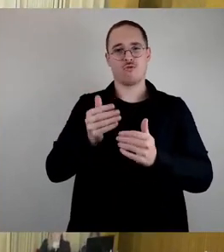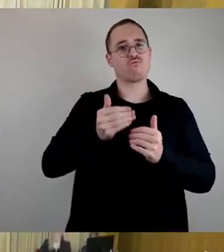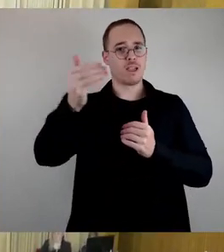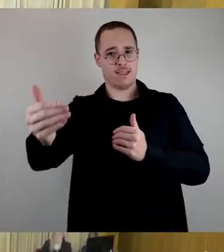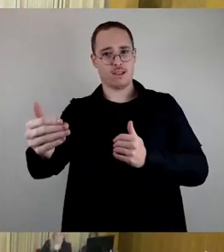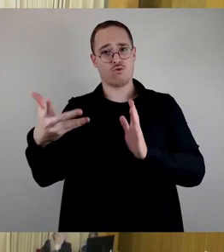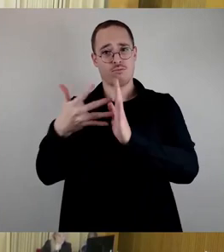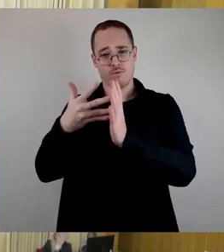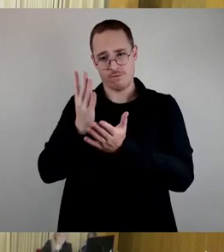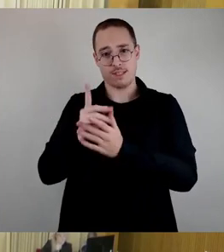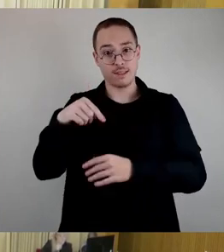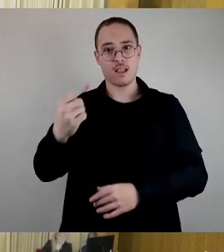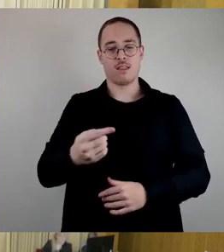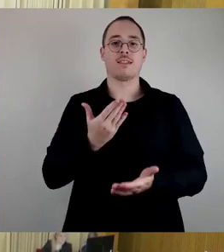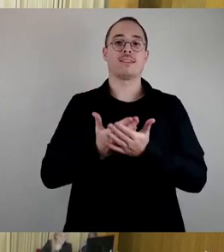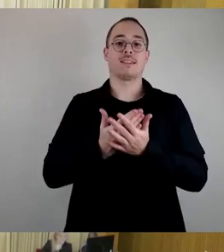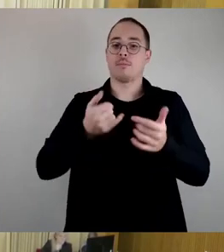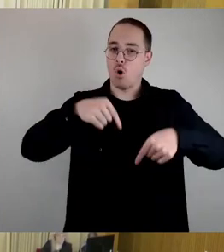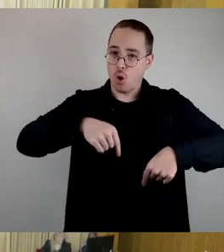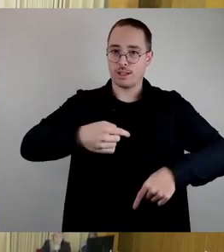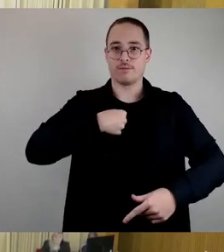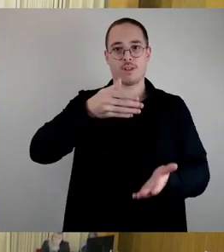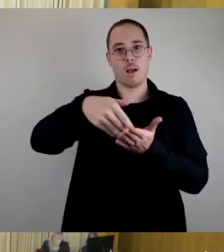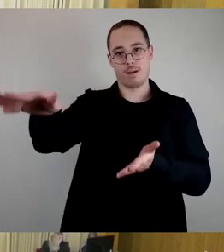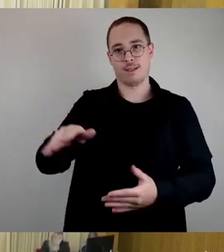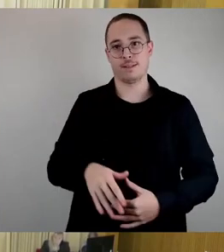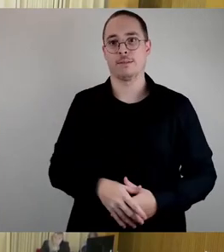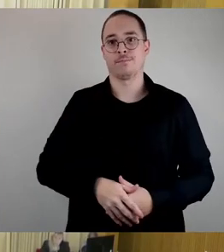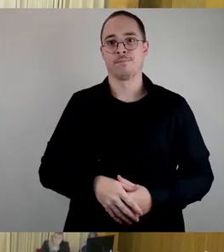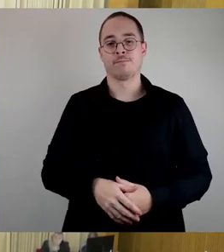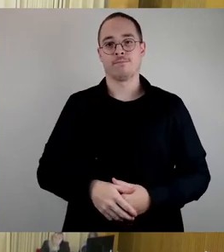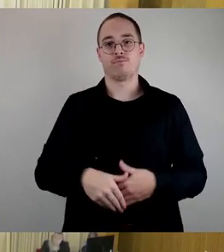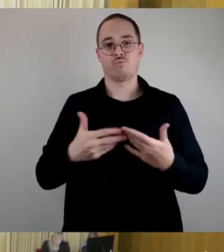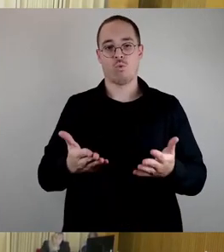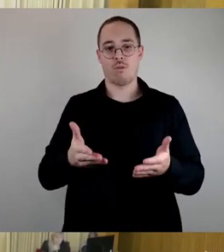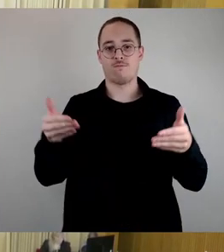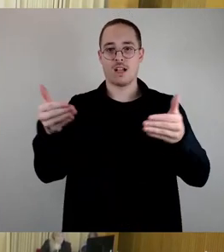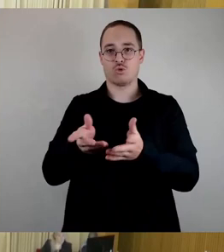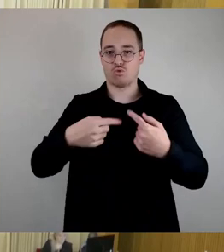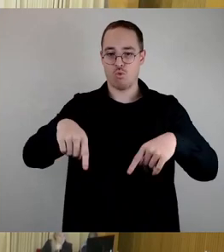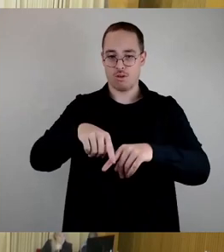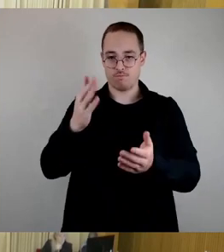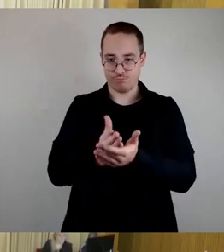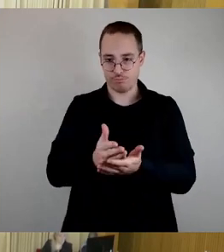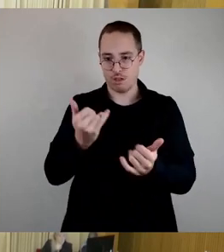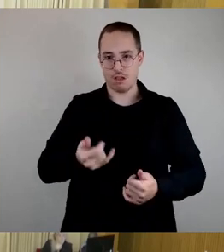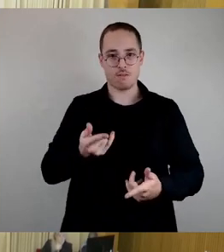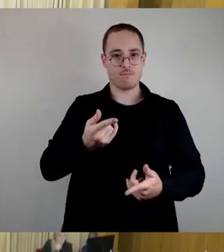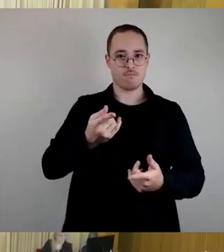So, damit sind wir erstmal durch die Fraktionsrunde durch und jetzt gibt es weitere Wortmeldungen. Herr Dietze.